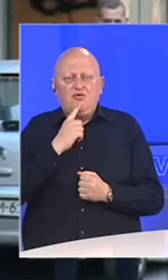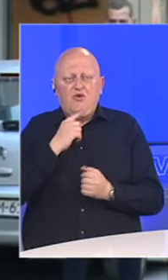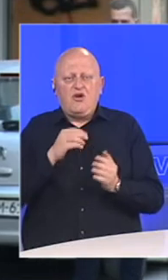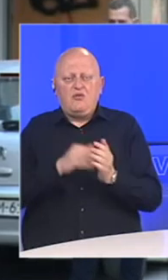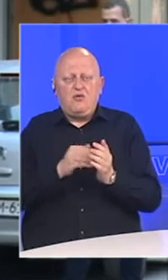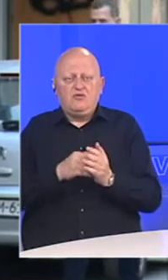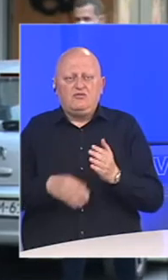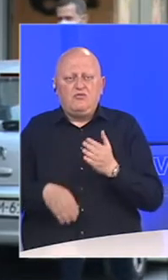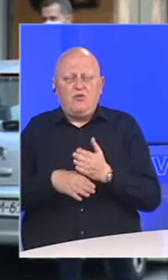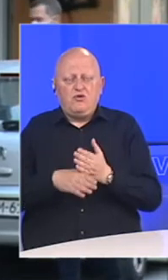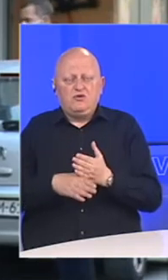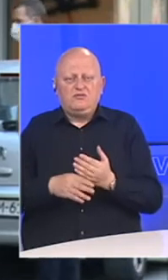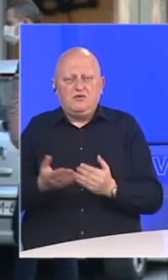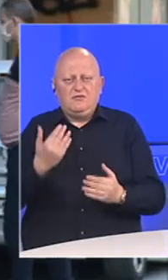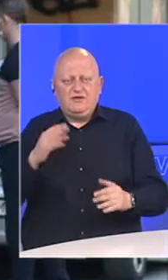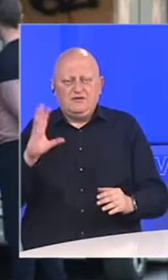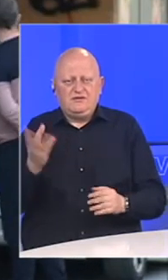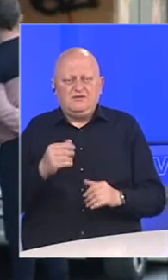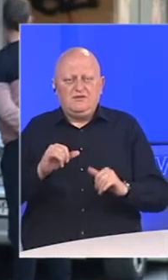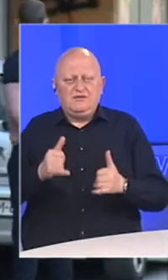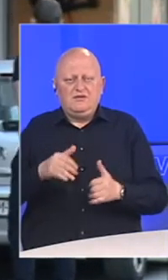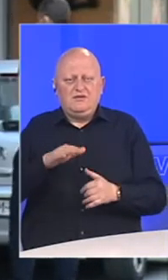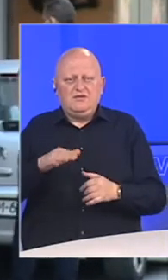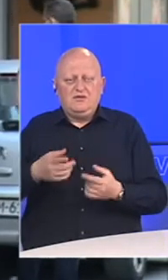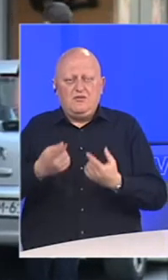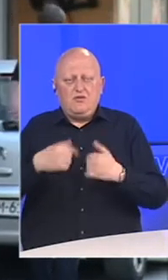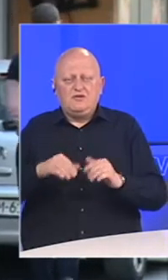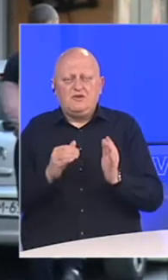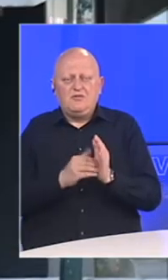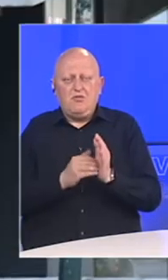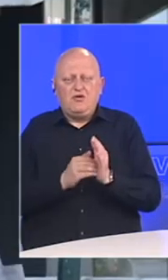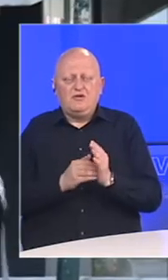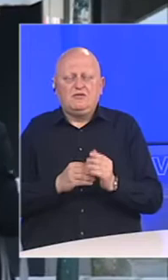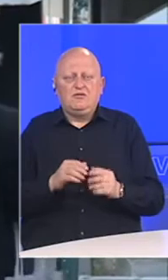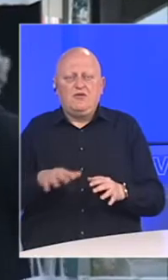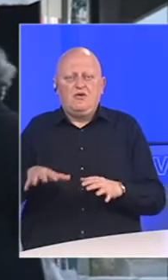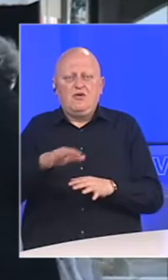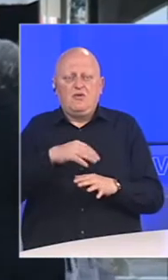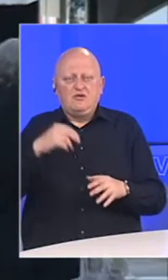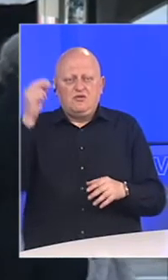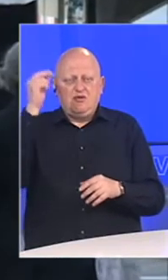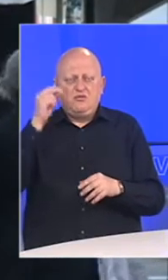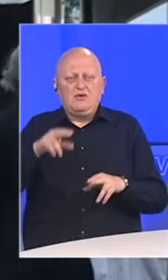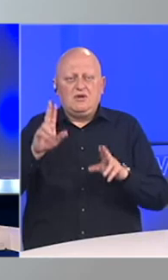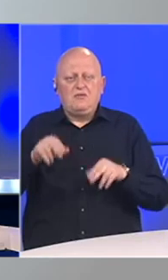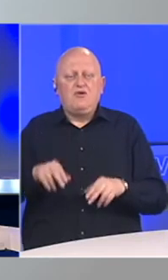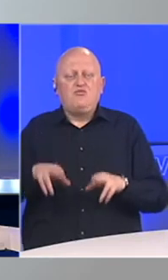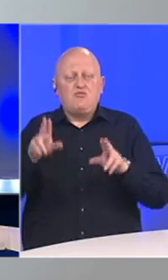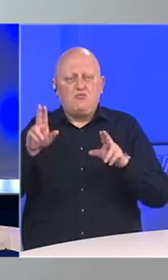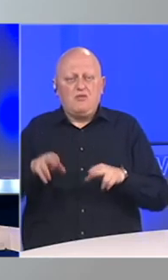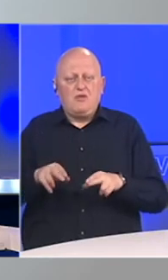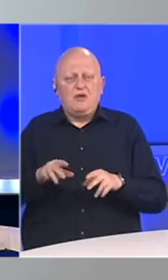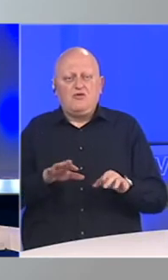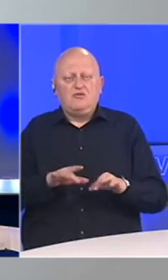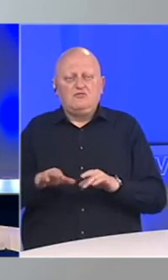potreba pomoć, prije svega da li djeca sa posebnom potrebom u oblasti obrazovanja imaju mogućnosti